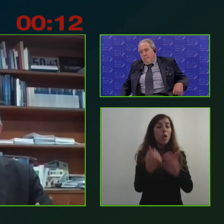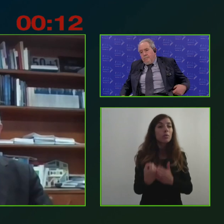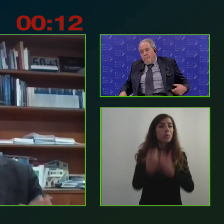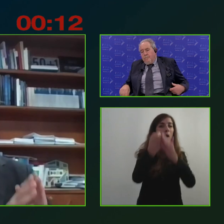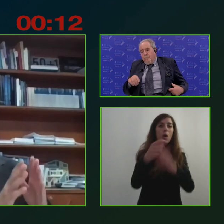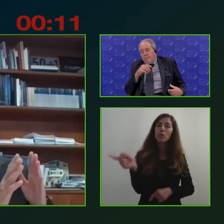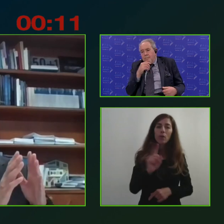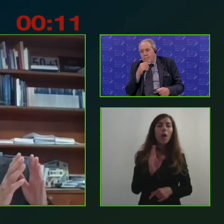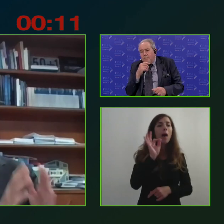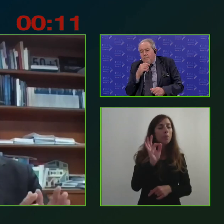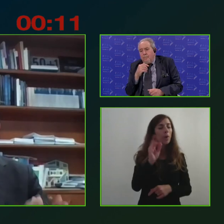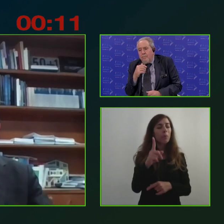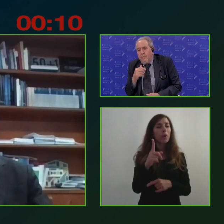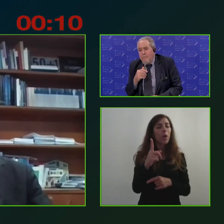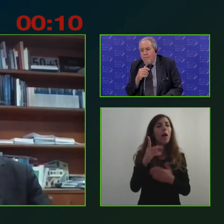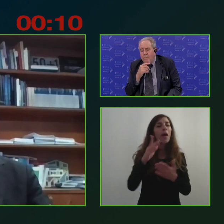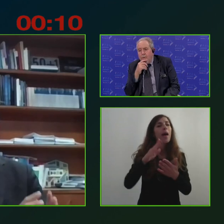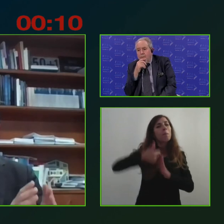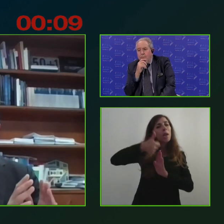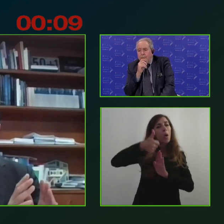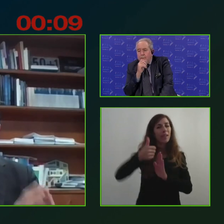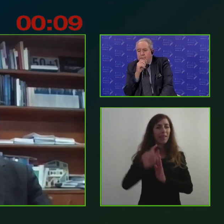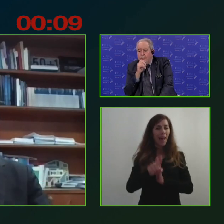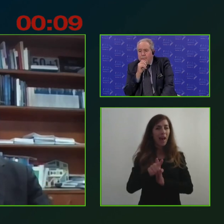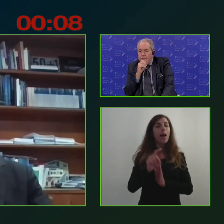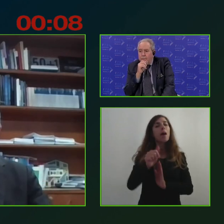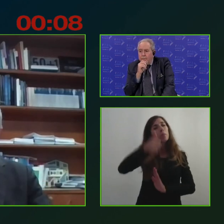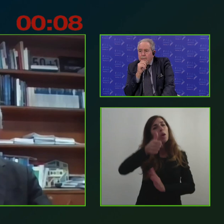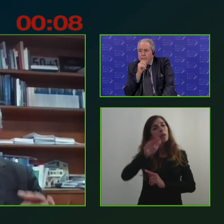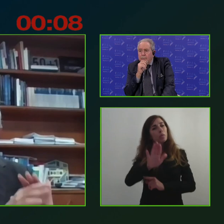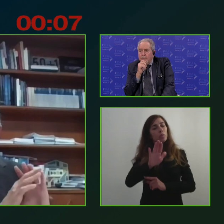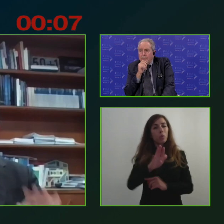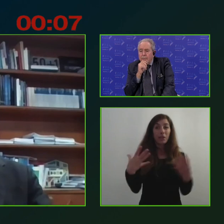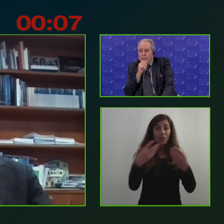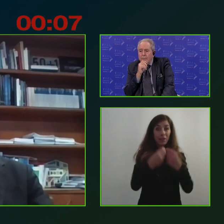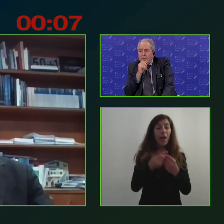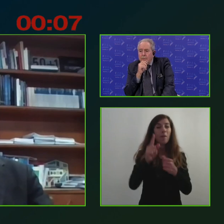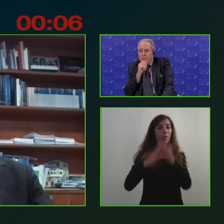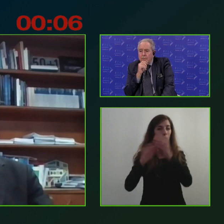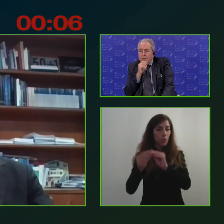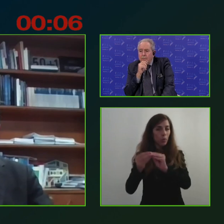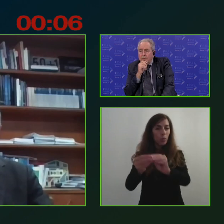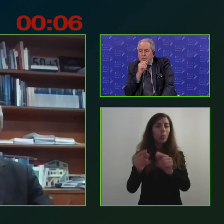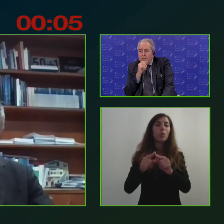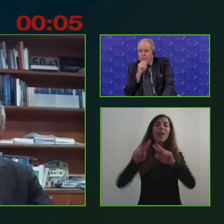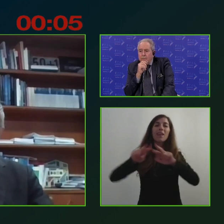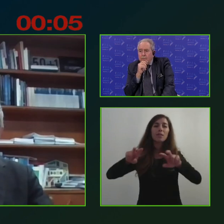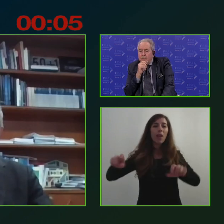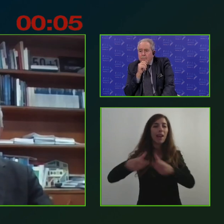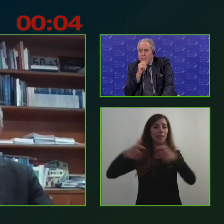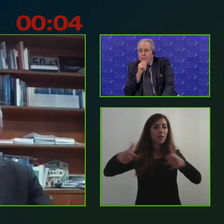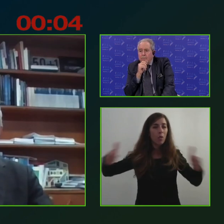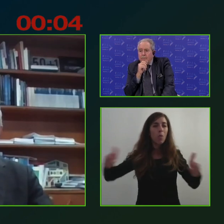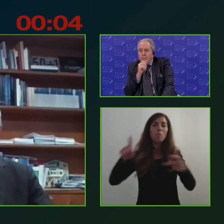pilastro a sé cioè una priorità a sé assieme alle infrastrutture assieme alla ricerca allo sviluppo assieme ai